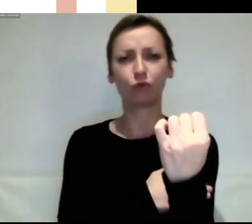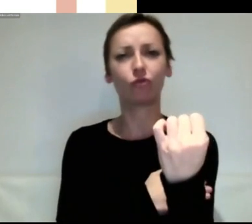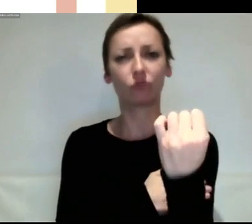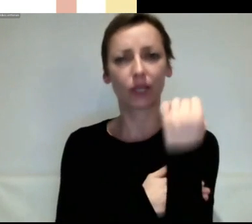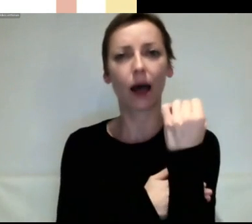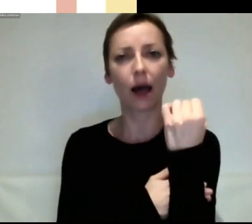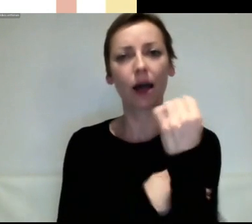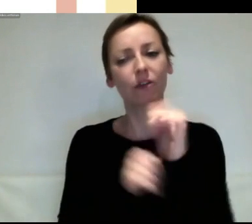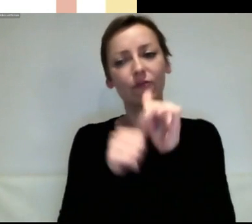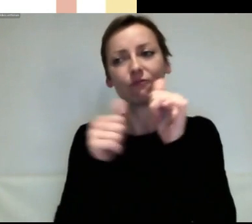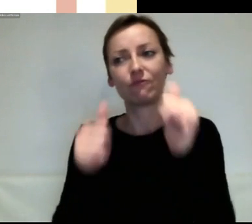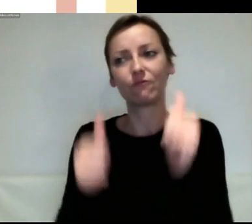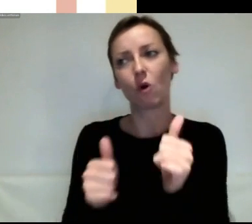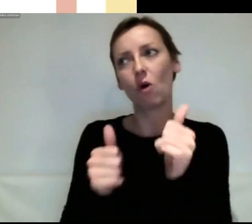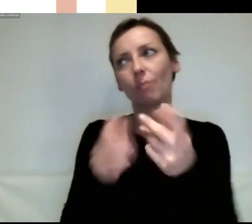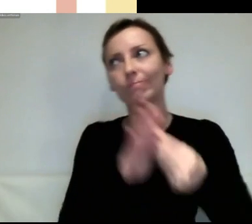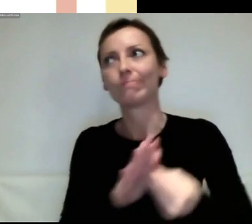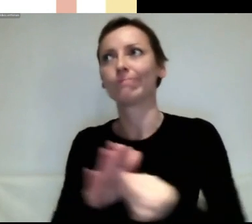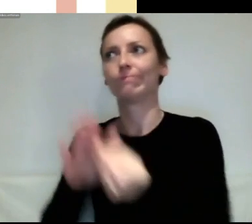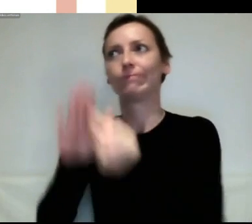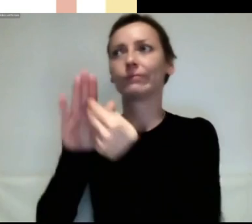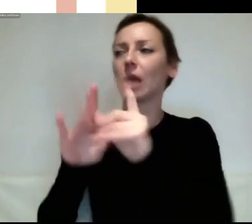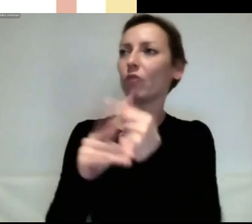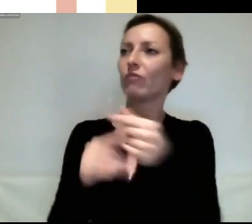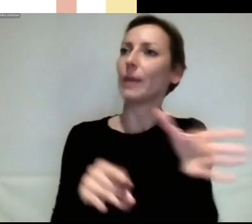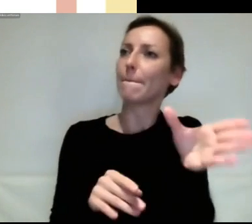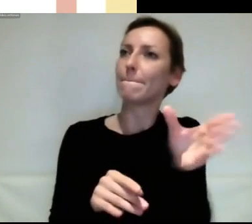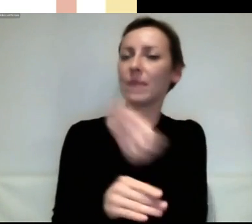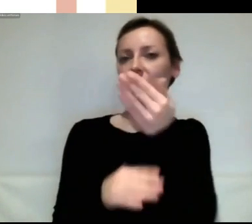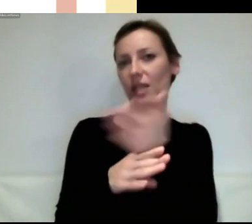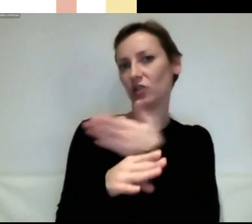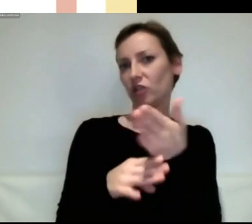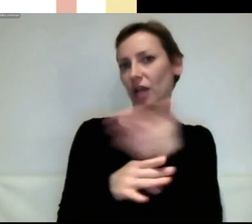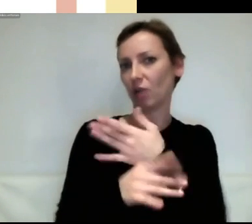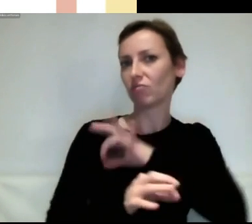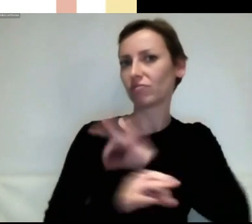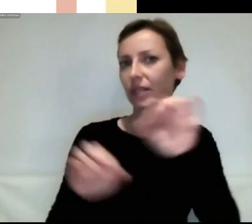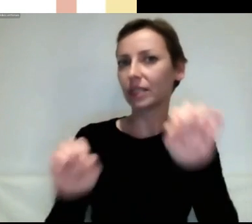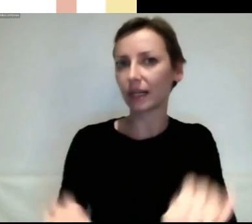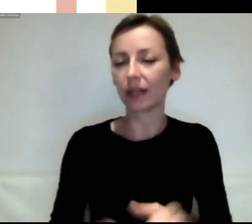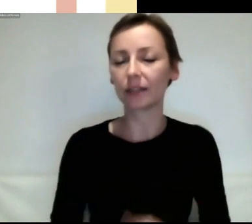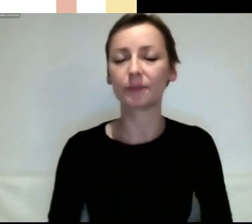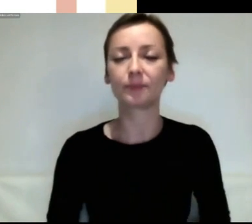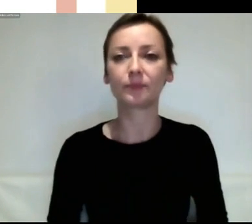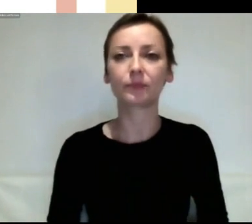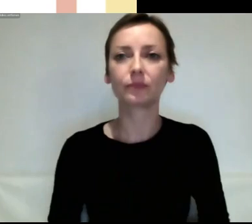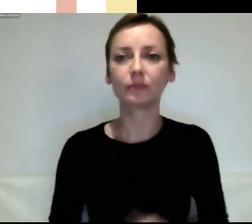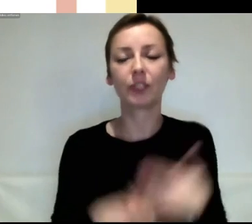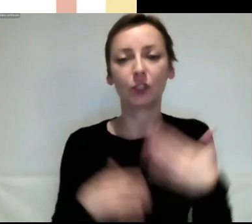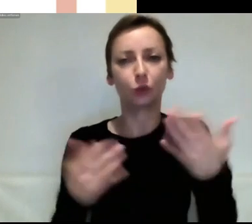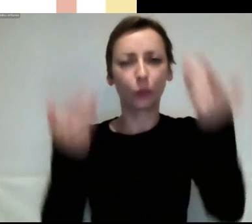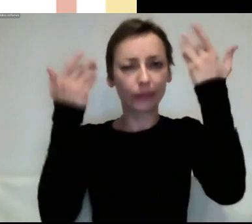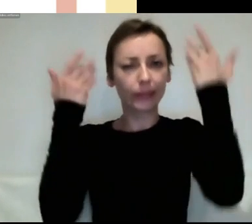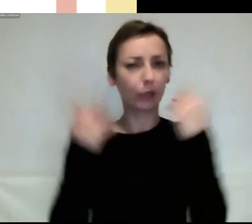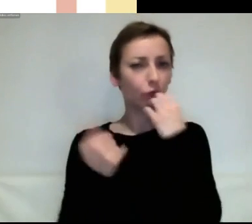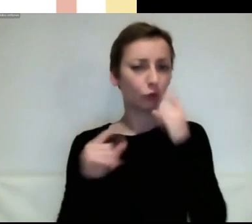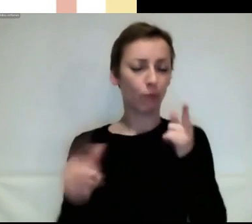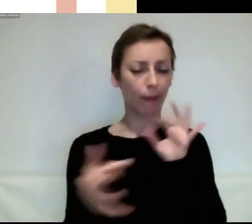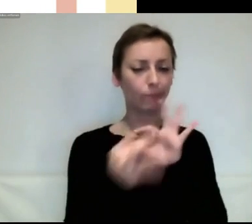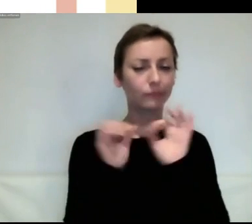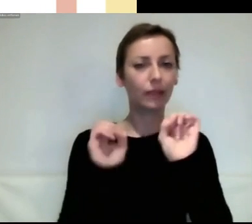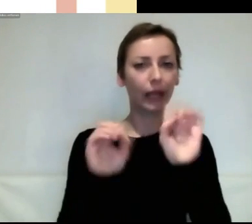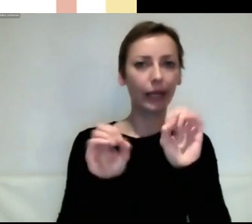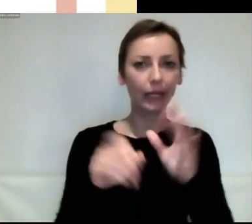Form der Mitsprache, die da ermöglicht werden kann. Das also nochmal zum Hintergrund. Wie sieht denn jetzt ein